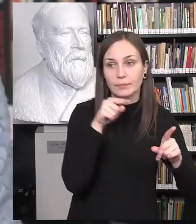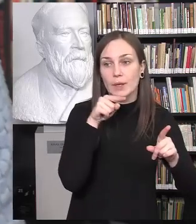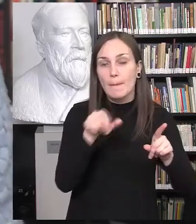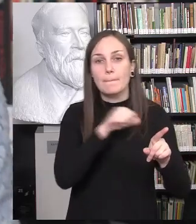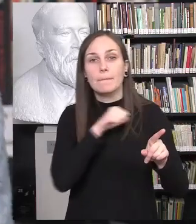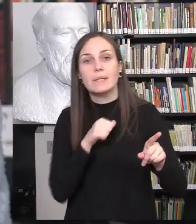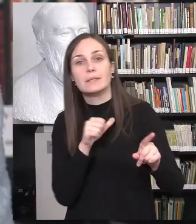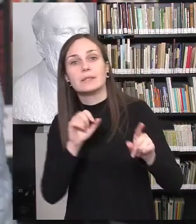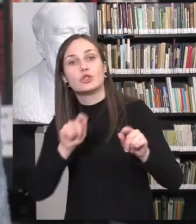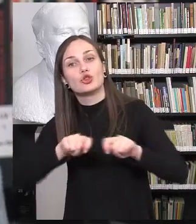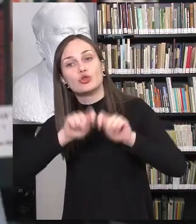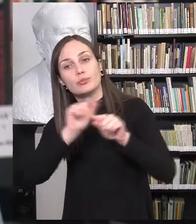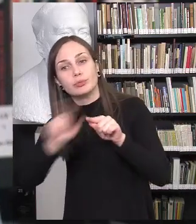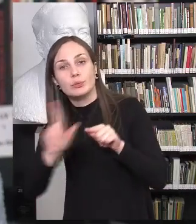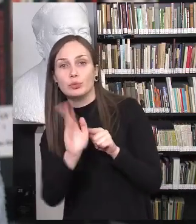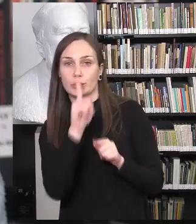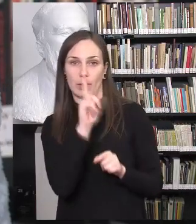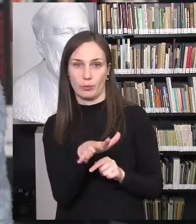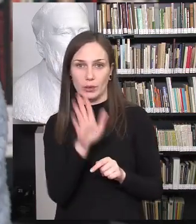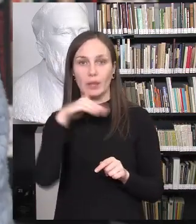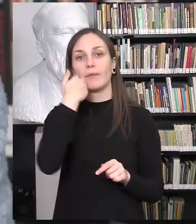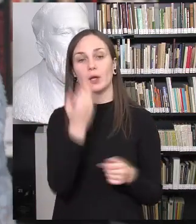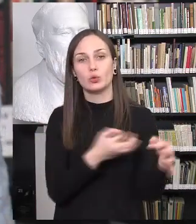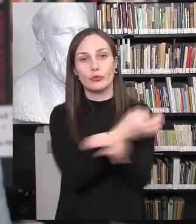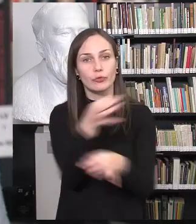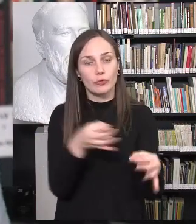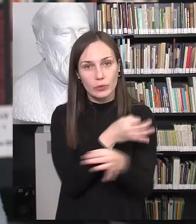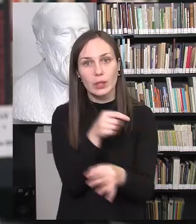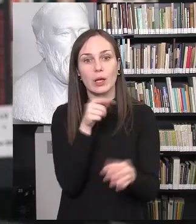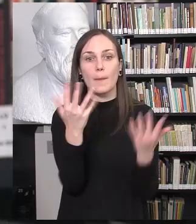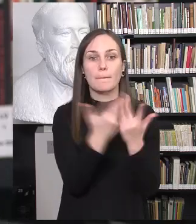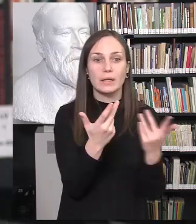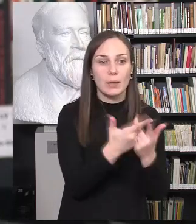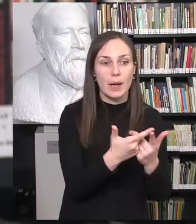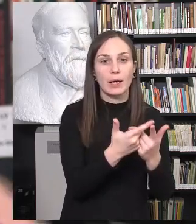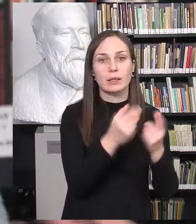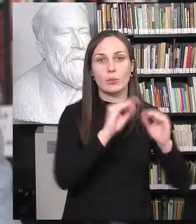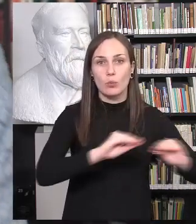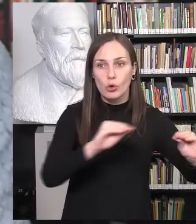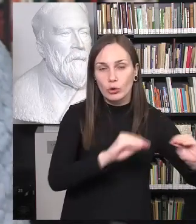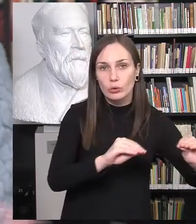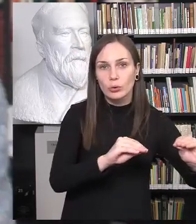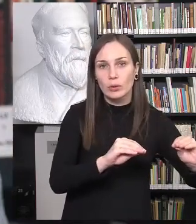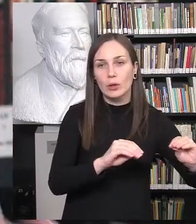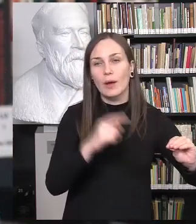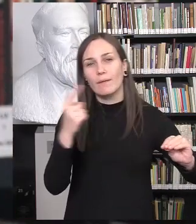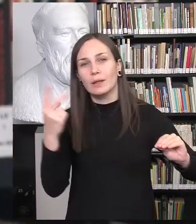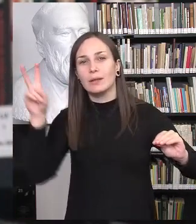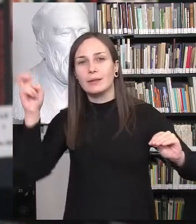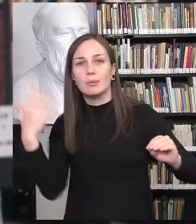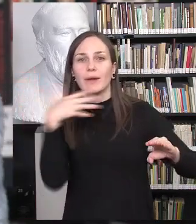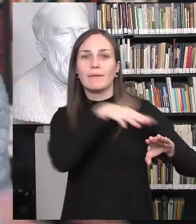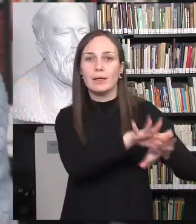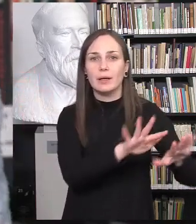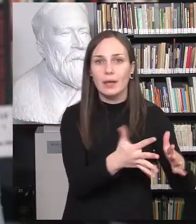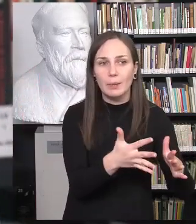atskleis arba ne. Ir tada, aišku, prasidėtų tokius diskusijos, kaip čia dabar tam matematikos mokytojui integruoti vieną ar kitą temą,